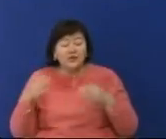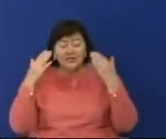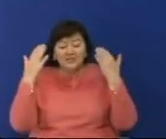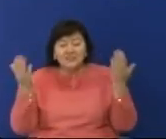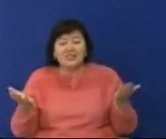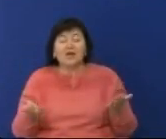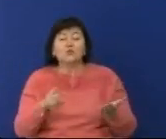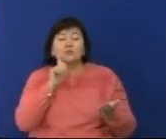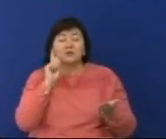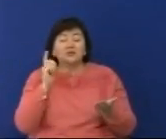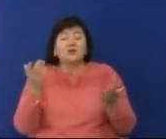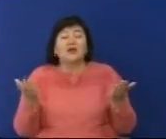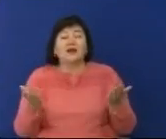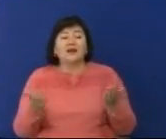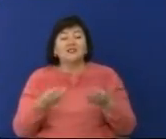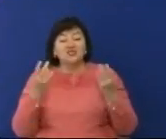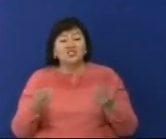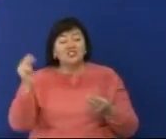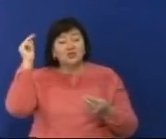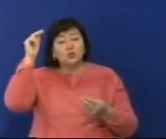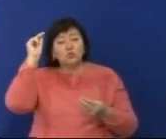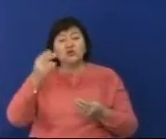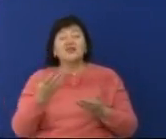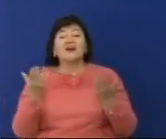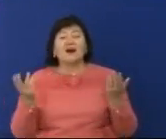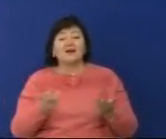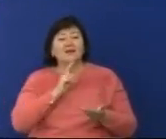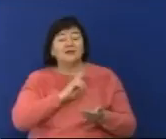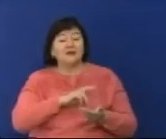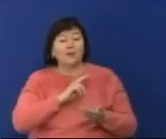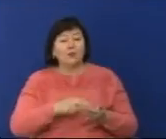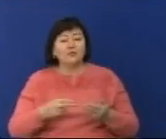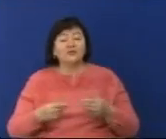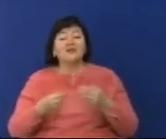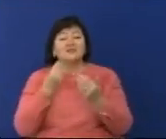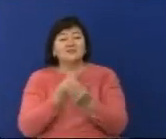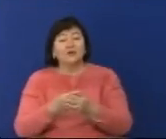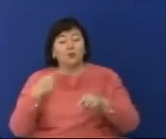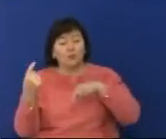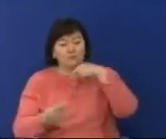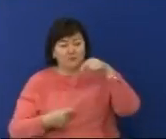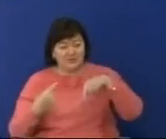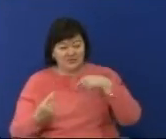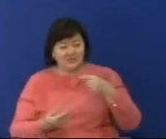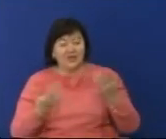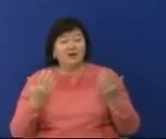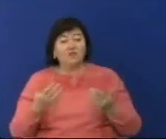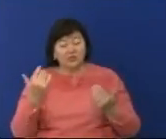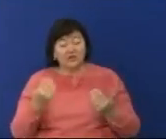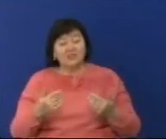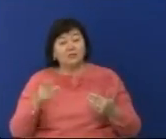істегі өрік, клиенттермен қалай жұмысты өрік, соның бәрін үйретті бізге. Жәнда осынарсық арқышын болатысы, бізде қасып келдер көбет,